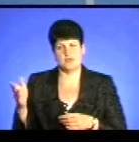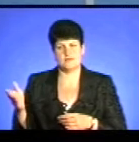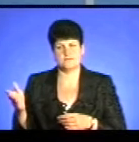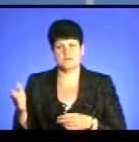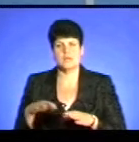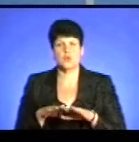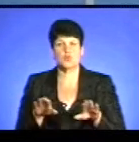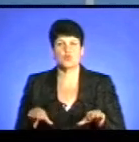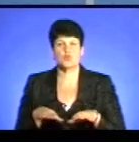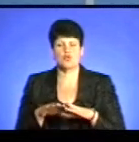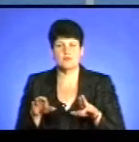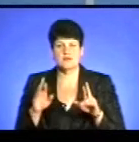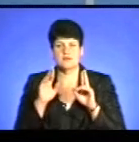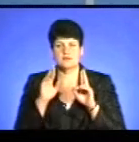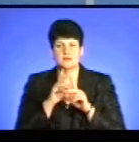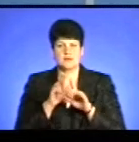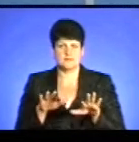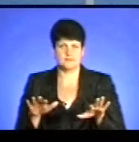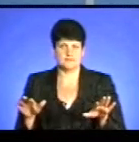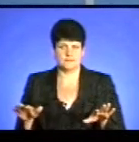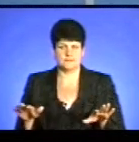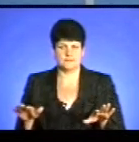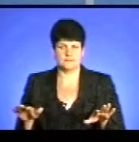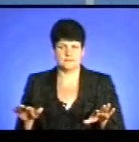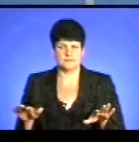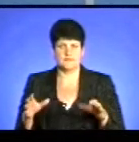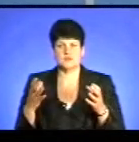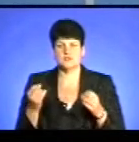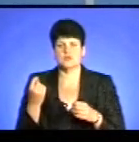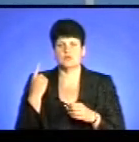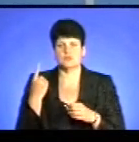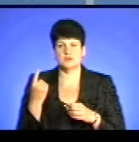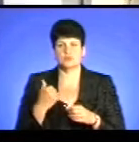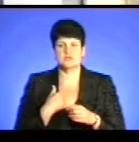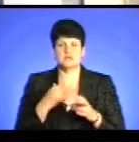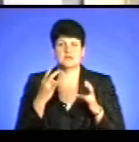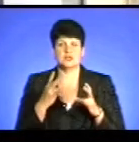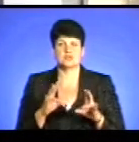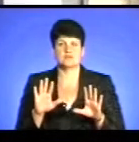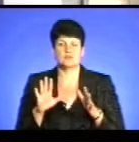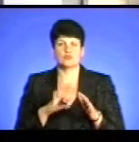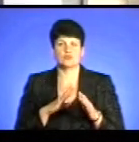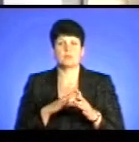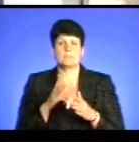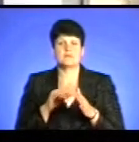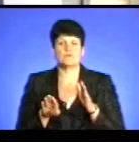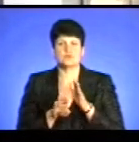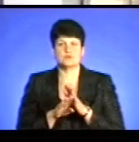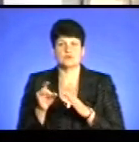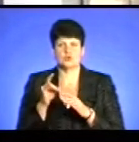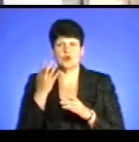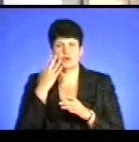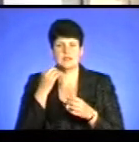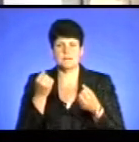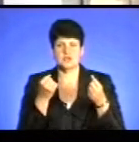купання в несанкціонованих місцях. Ну, ще один в нас в такий випадок трагічний стався в Підволочівському районі, коли перекинулась